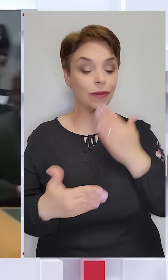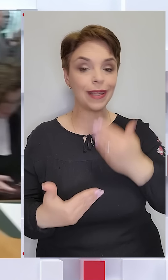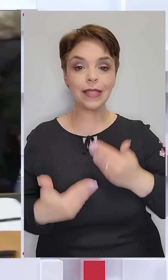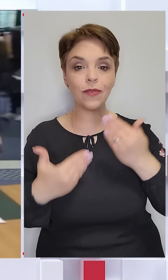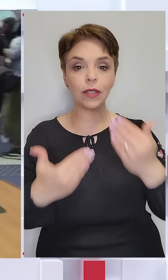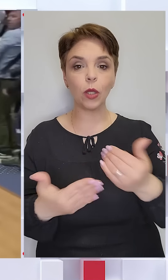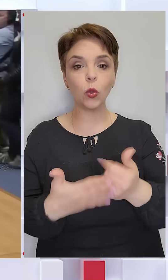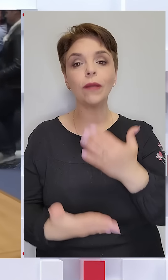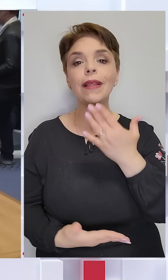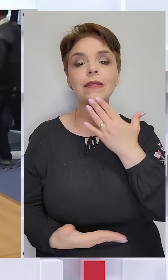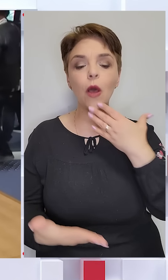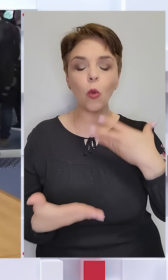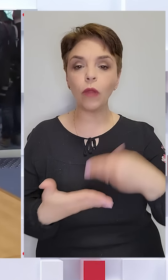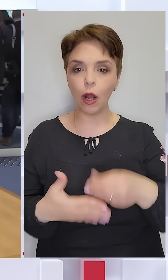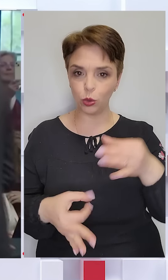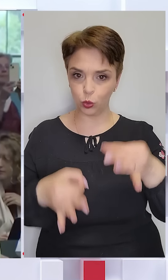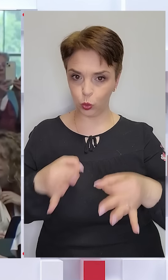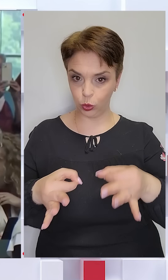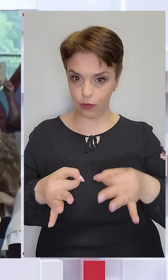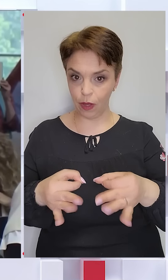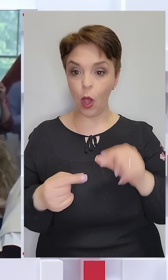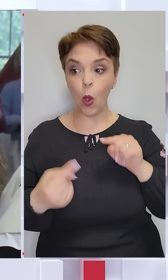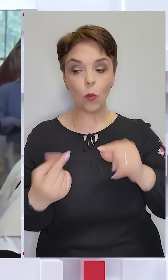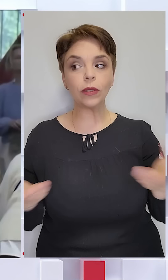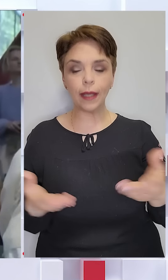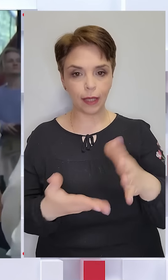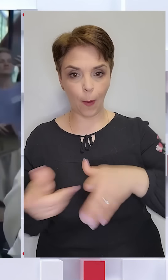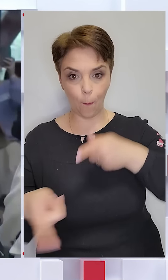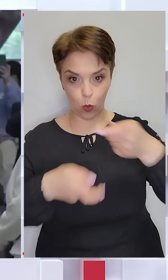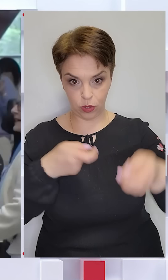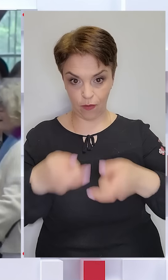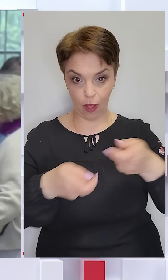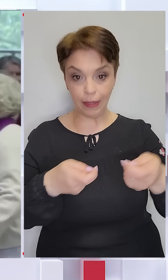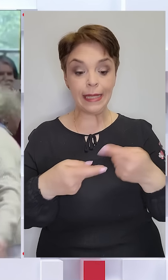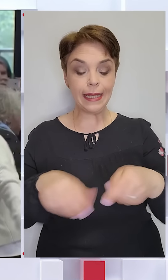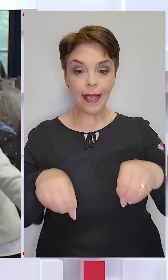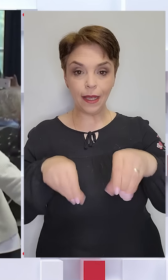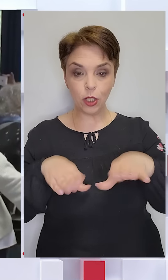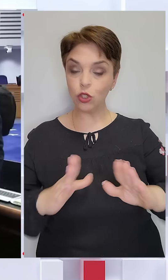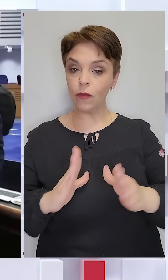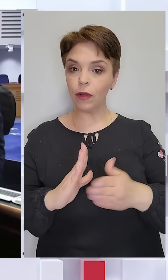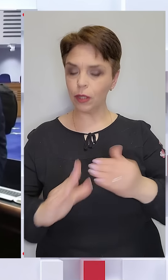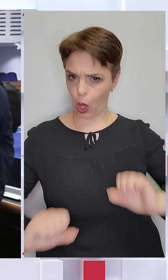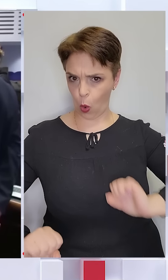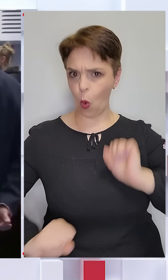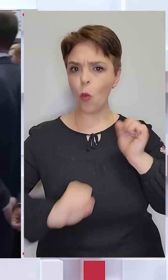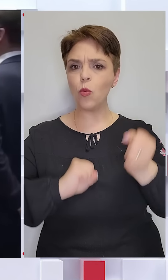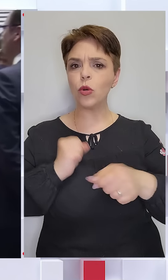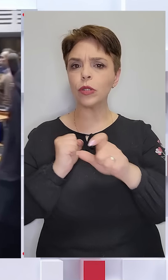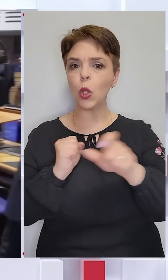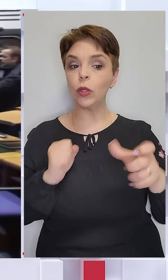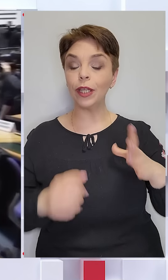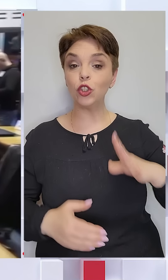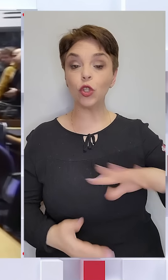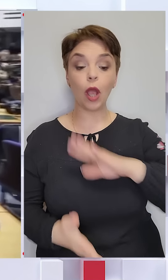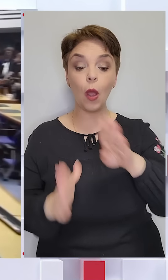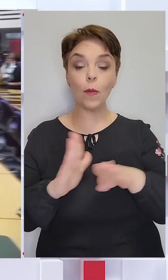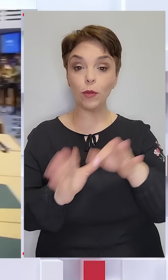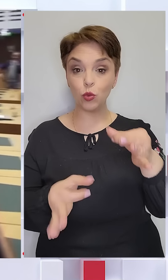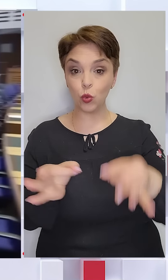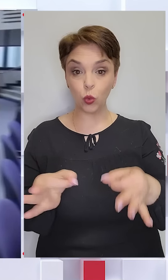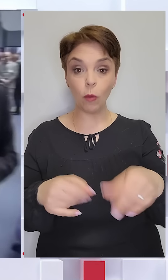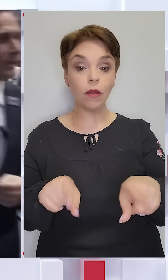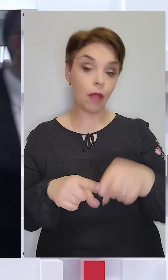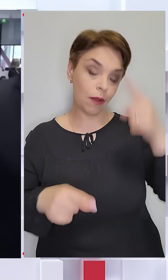зверталися до національних судових систем країн, проти яких позивалися. Це рішення викликає обурення людей, котрі чекають під судом.